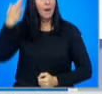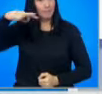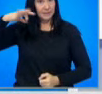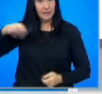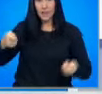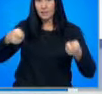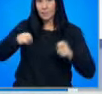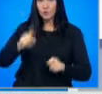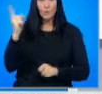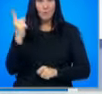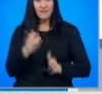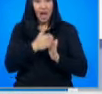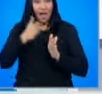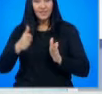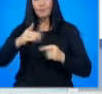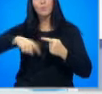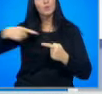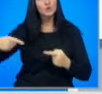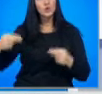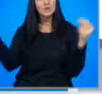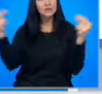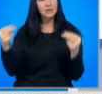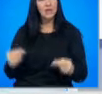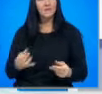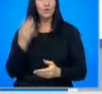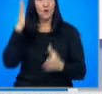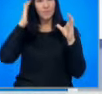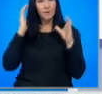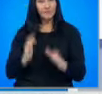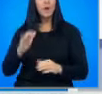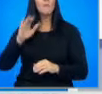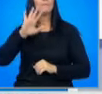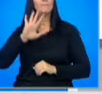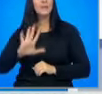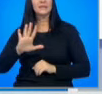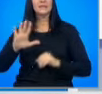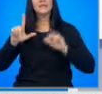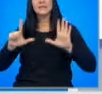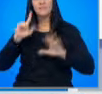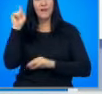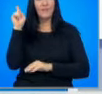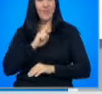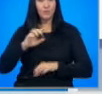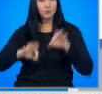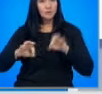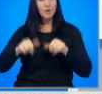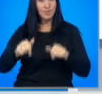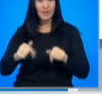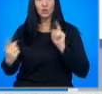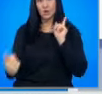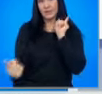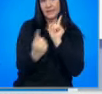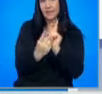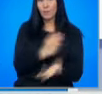Президентът приключи с първият етап от процедурата за съставяне на ново правителство на 57-я ден от изборите. Днес той се